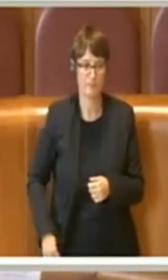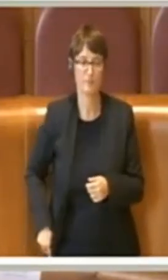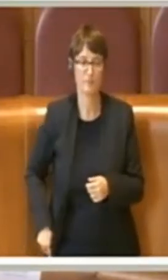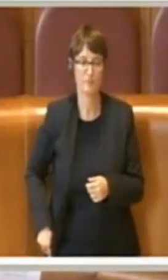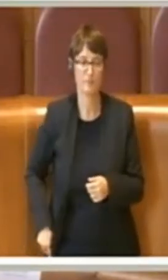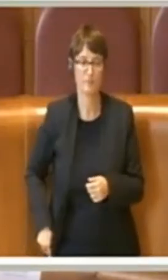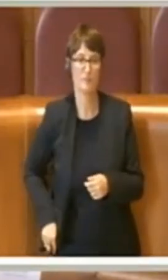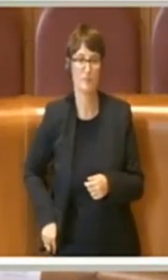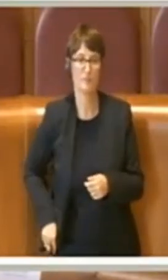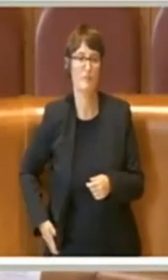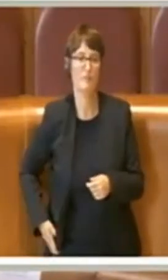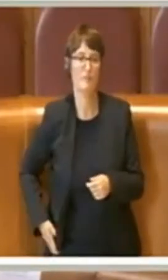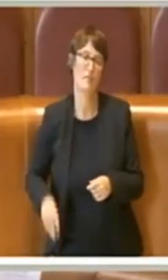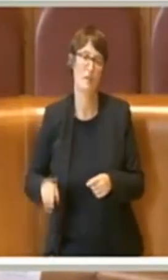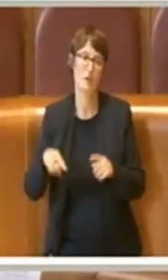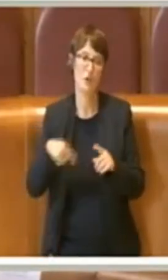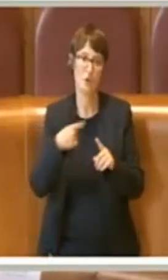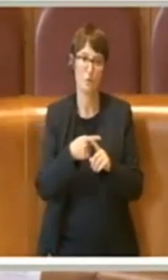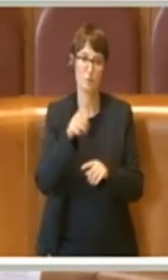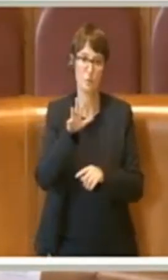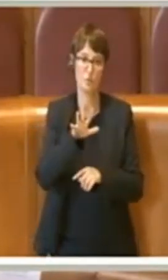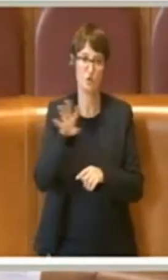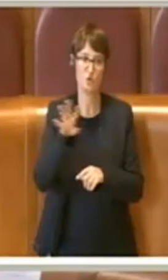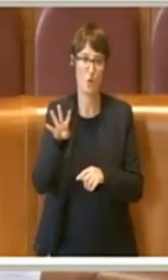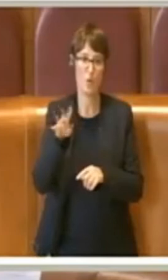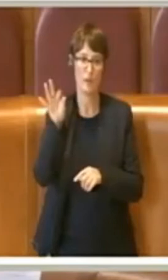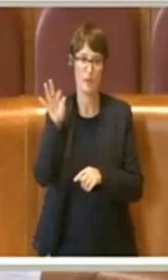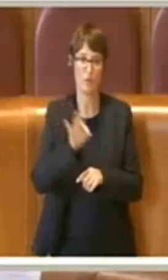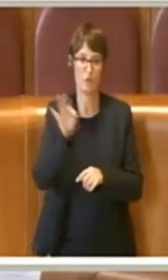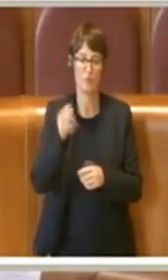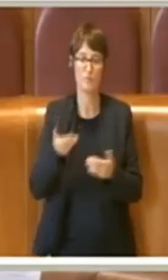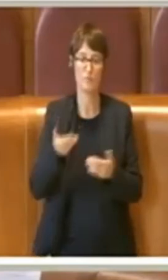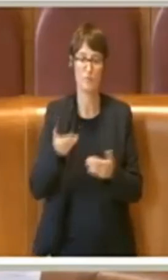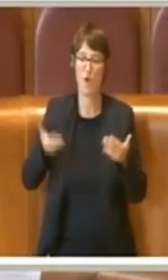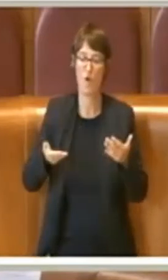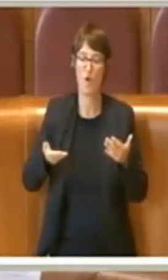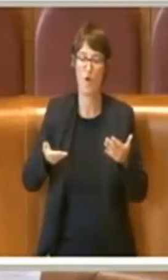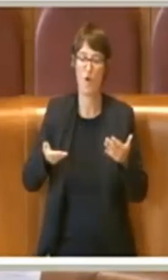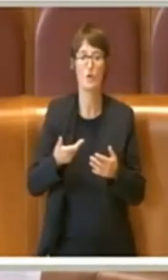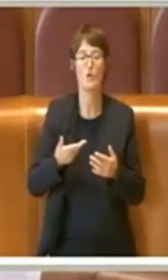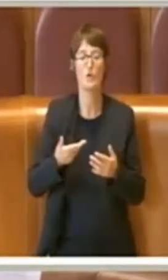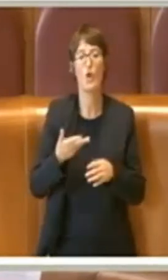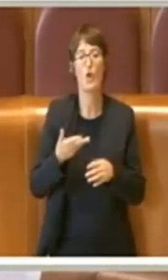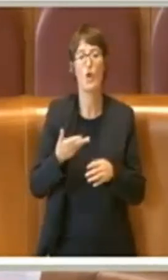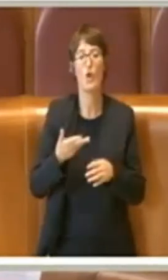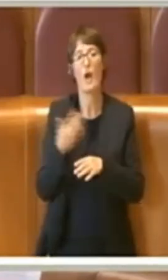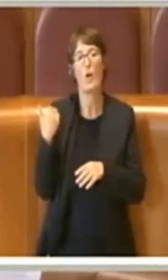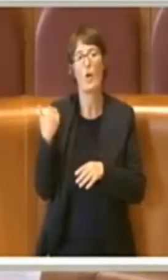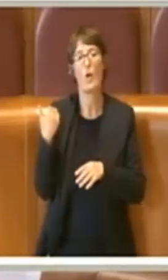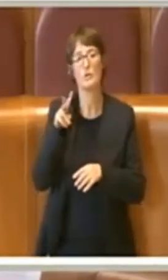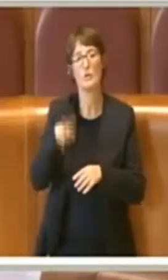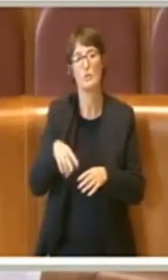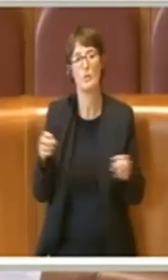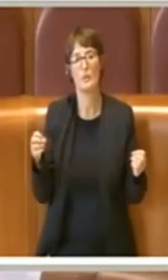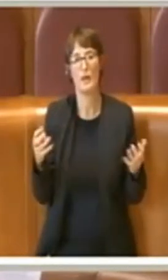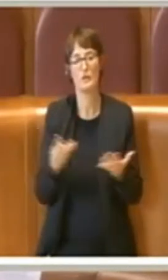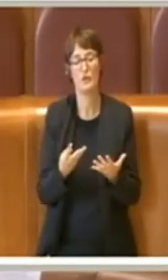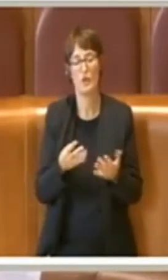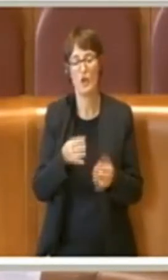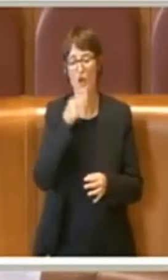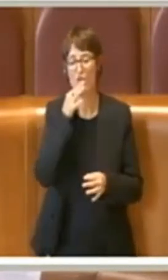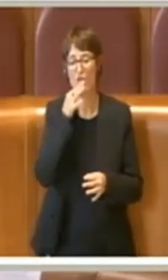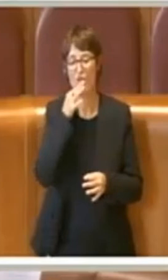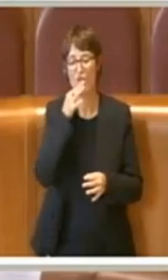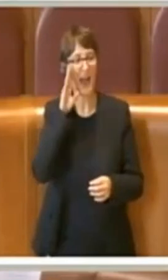% rispetto ad agosto del 2019. Quindi l'attenzione di questa amministrazione è